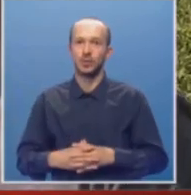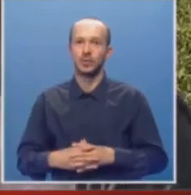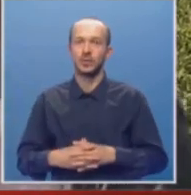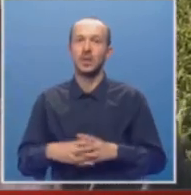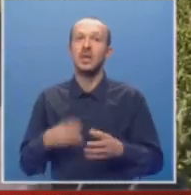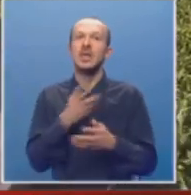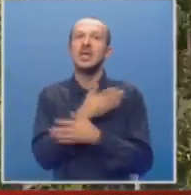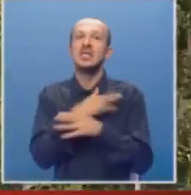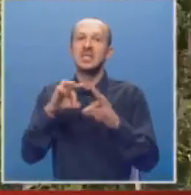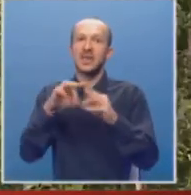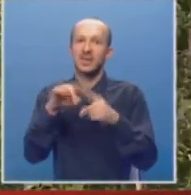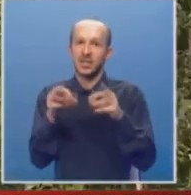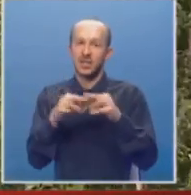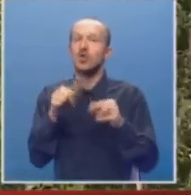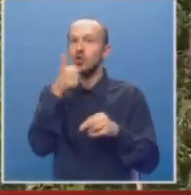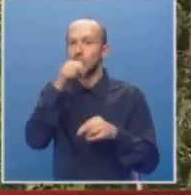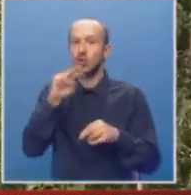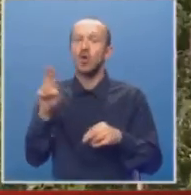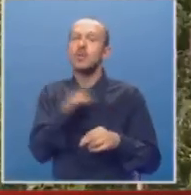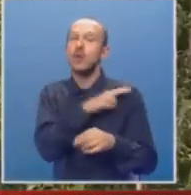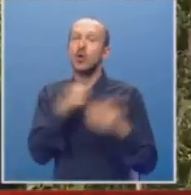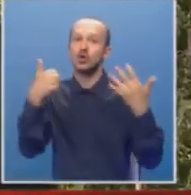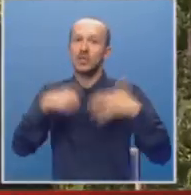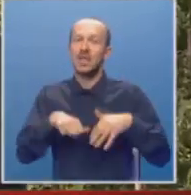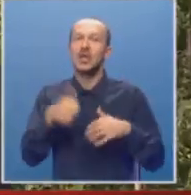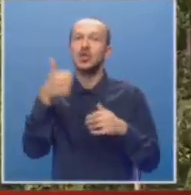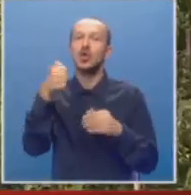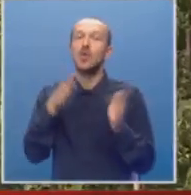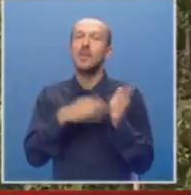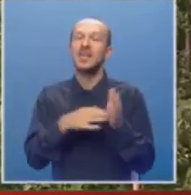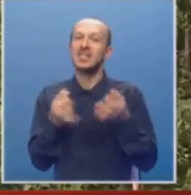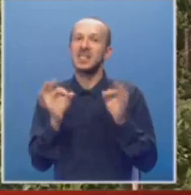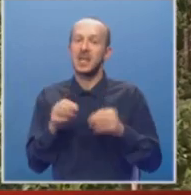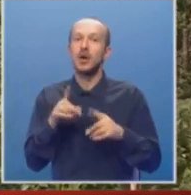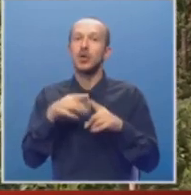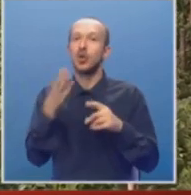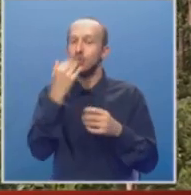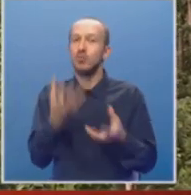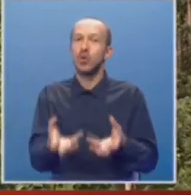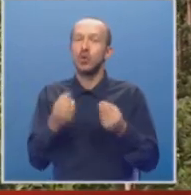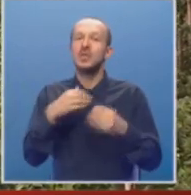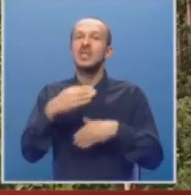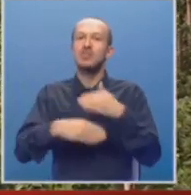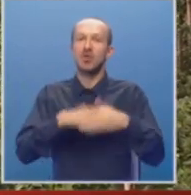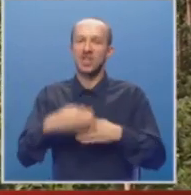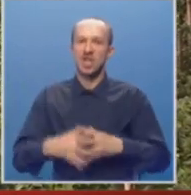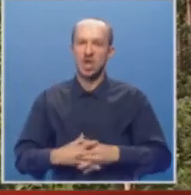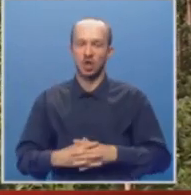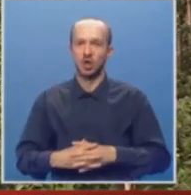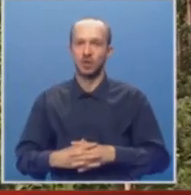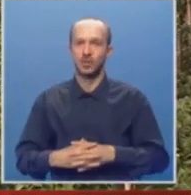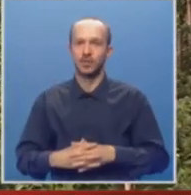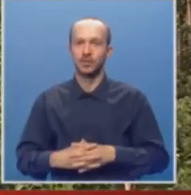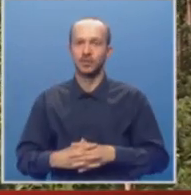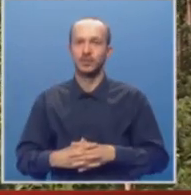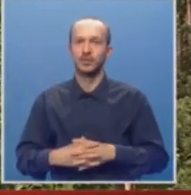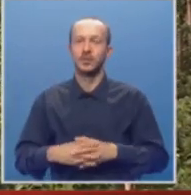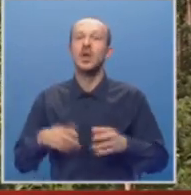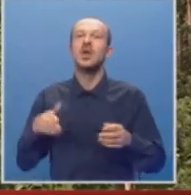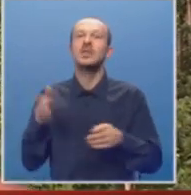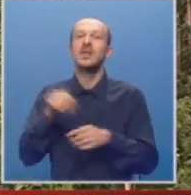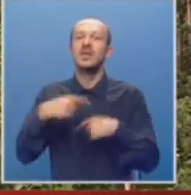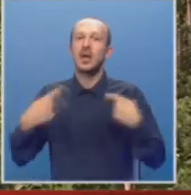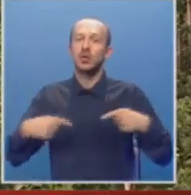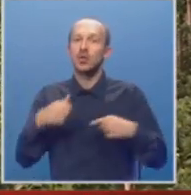frezacijemo i šta ćemo drugo. Ništa, imam 6.100 metara sistema, to ću pokupiti, smotati, ovo za vali traktorom,